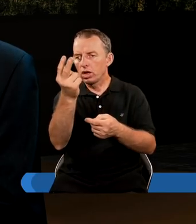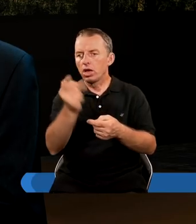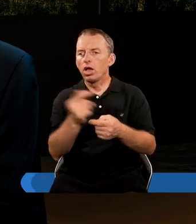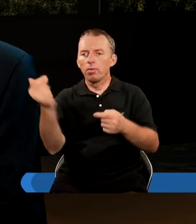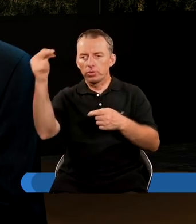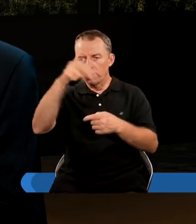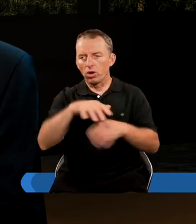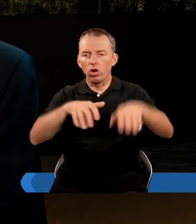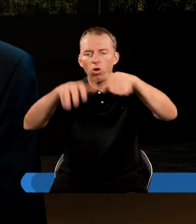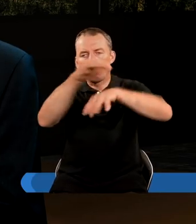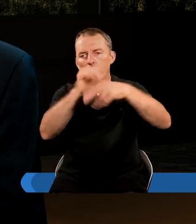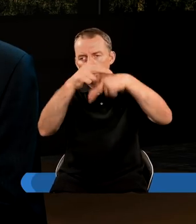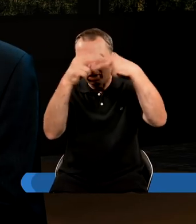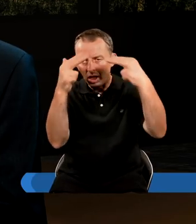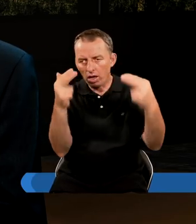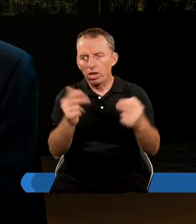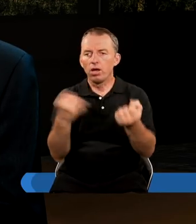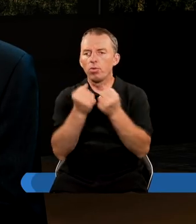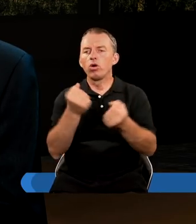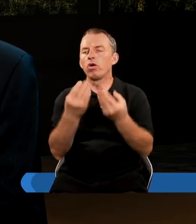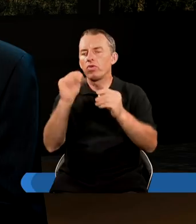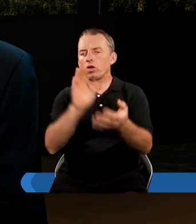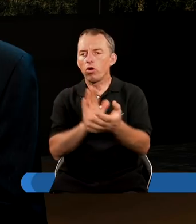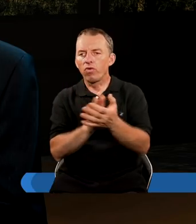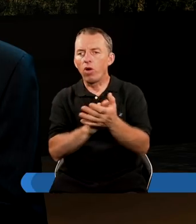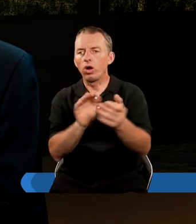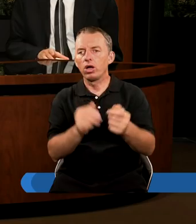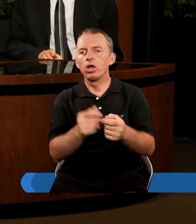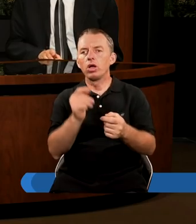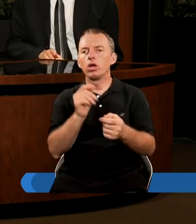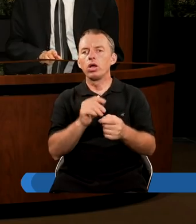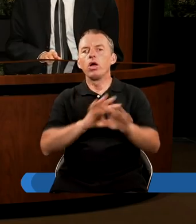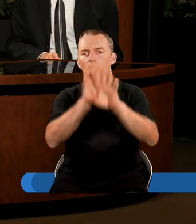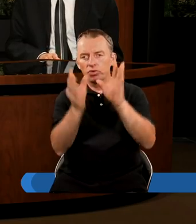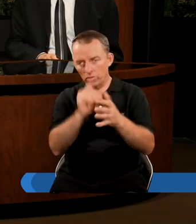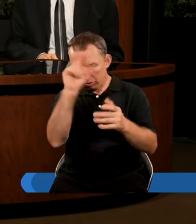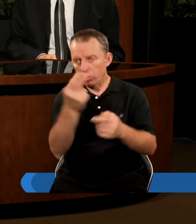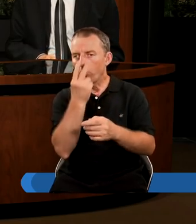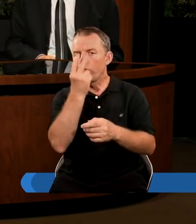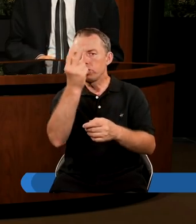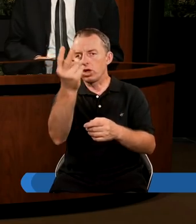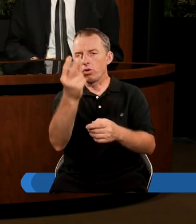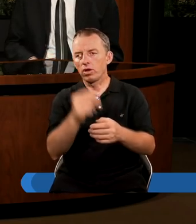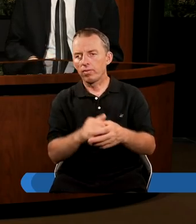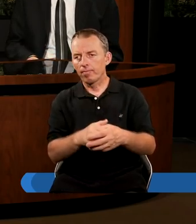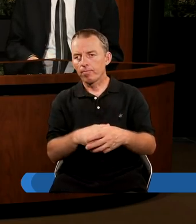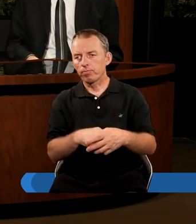Człowieczego przychodzącego na obłokach niebieskich z mocą i wielką chwałą. Dobrze słyszę. Wszystkie ludy ujrzą. Oczywiście.